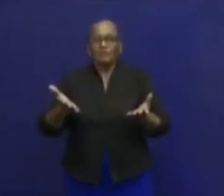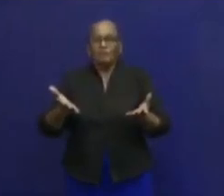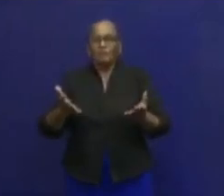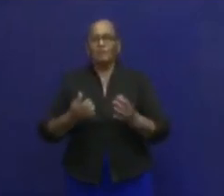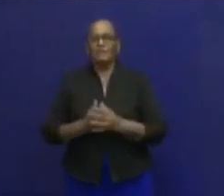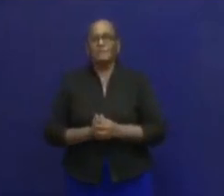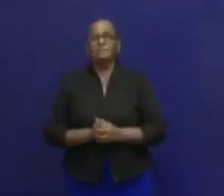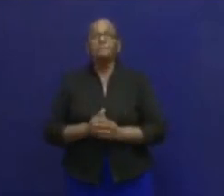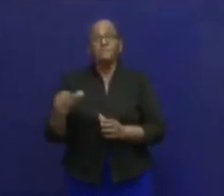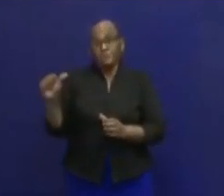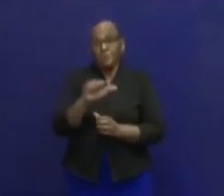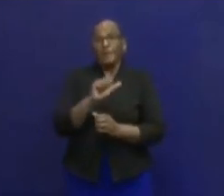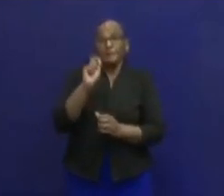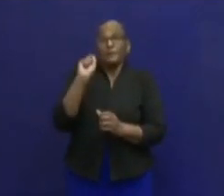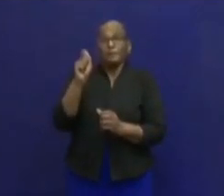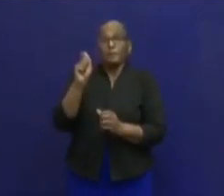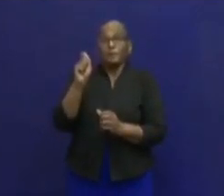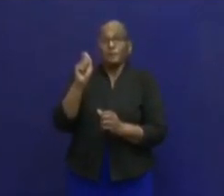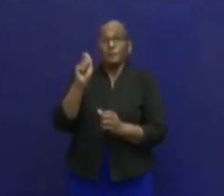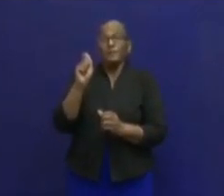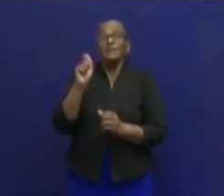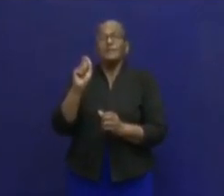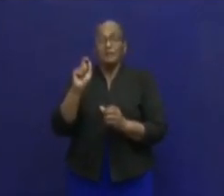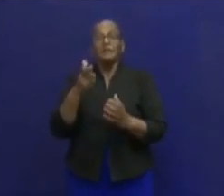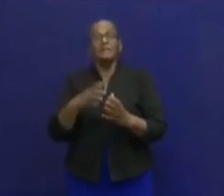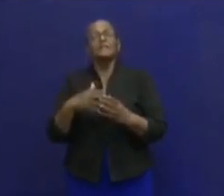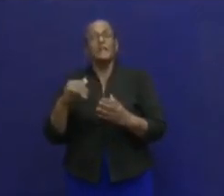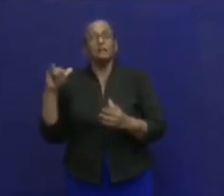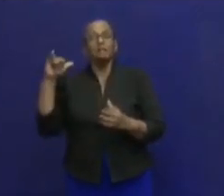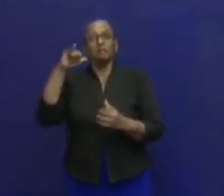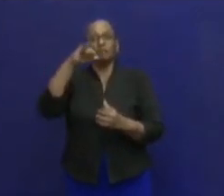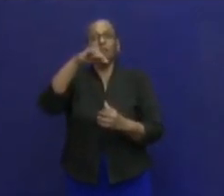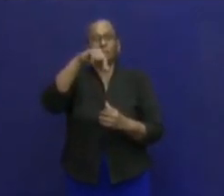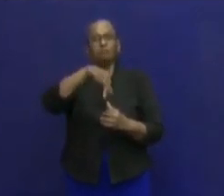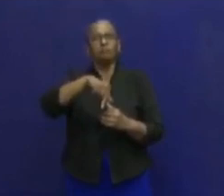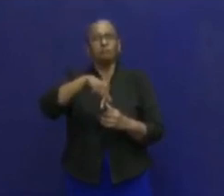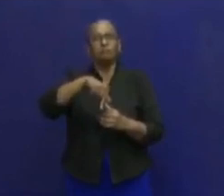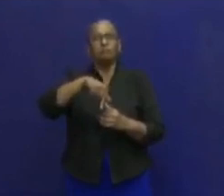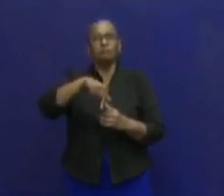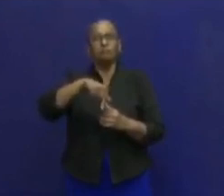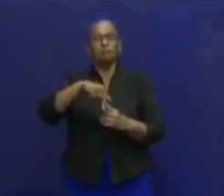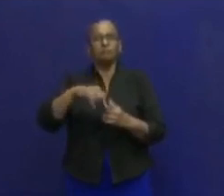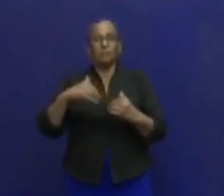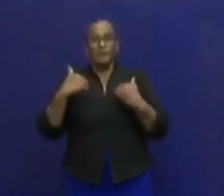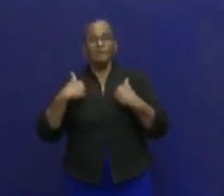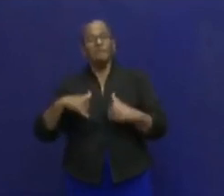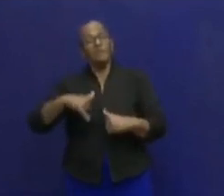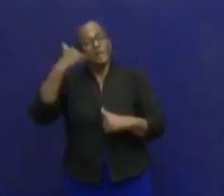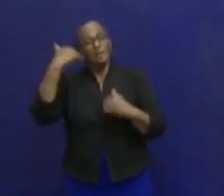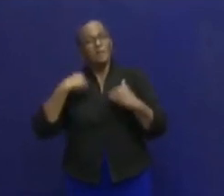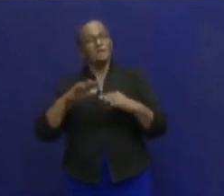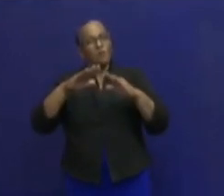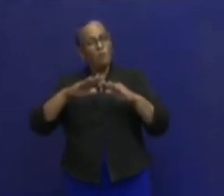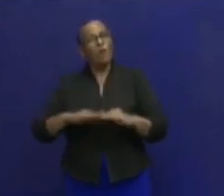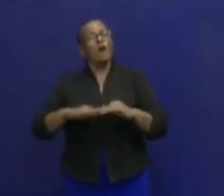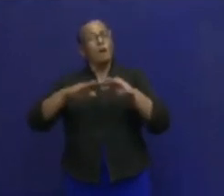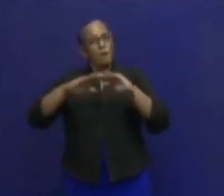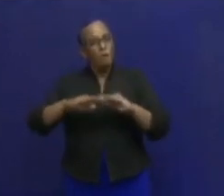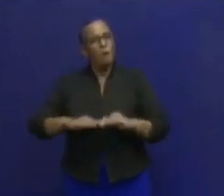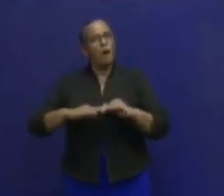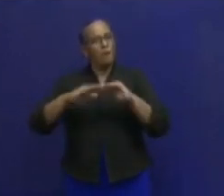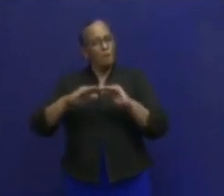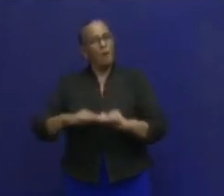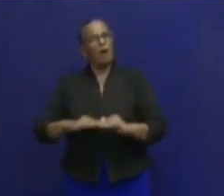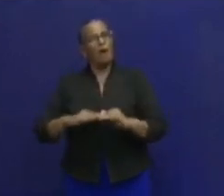Een ander punt is de repatriatie die ik met u wil delen. Ik weet dat er heel veel mensen zitten te wachten op